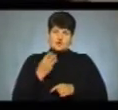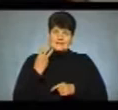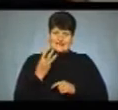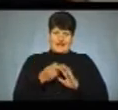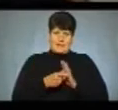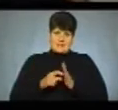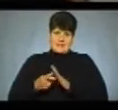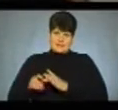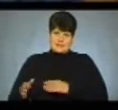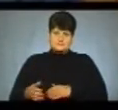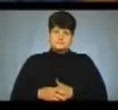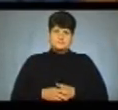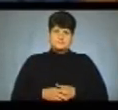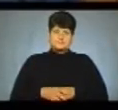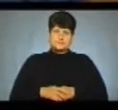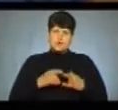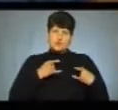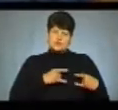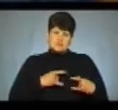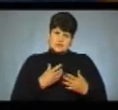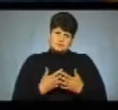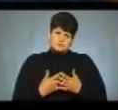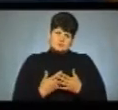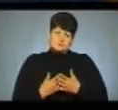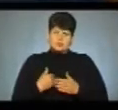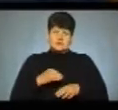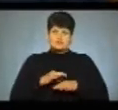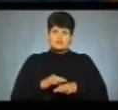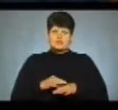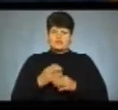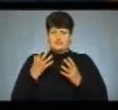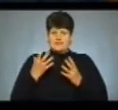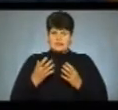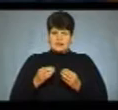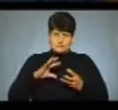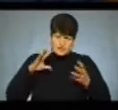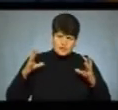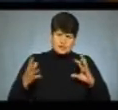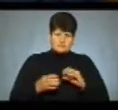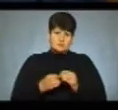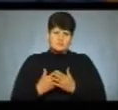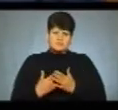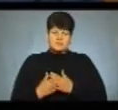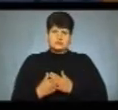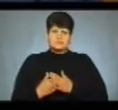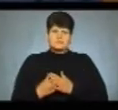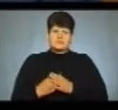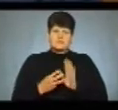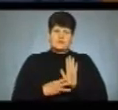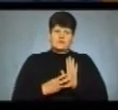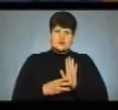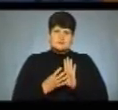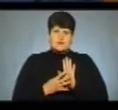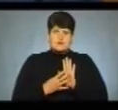кабінети. УЗД в середньому у нас проходить в день, якщо взяти всі разом УЗД, десь приблизно біля 80